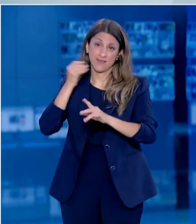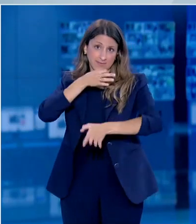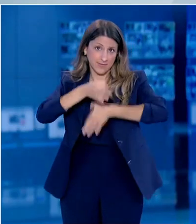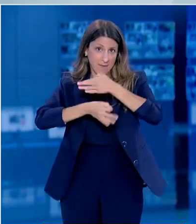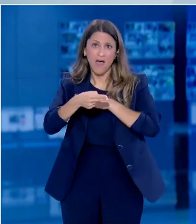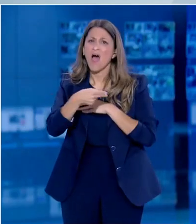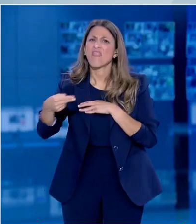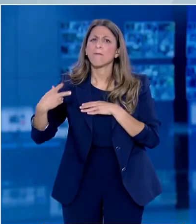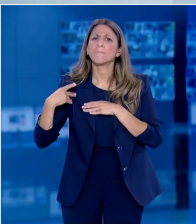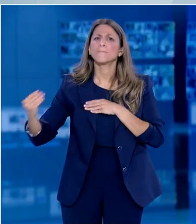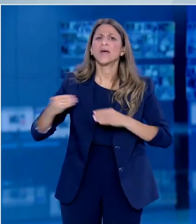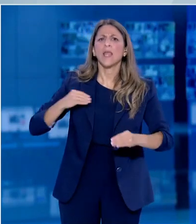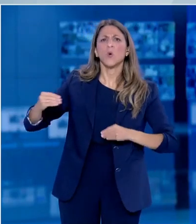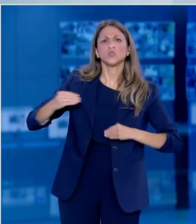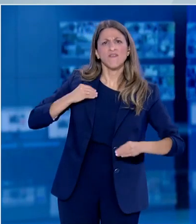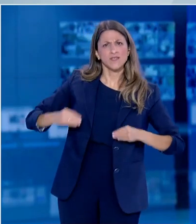το μεταμοσχευτικό